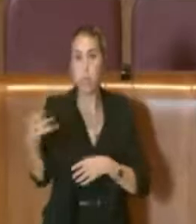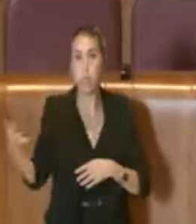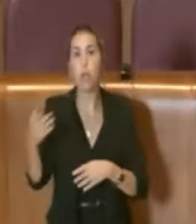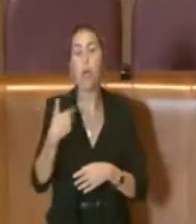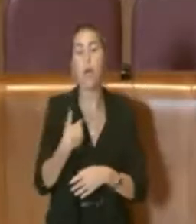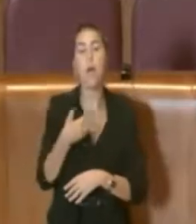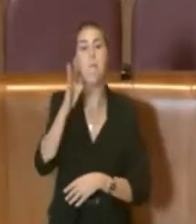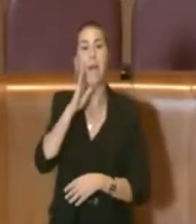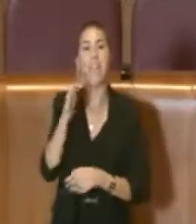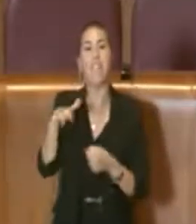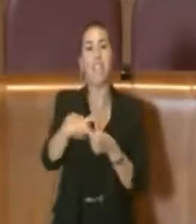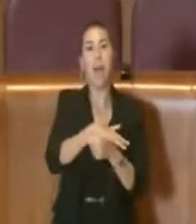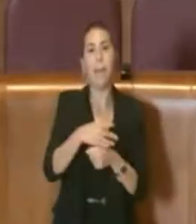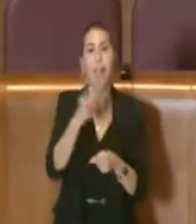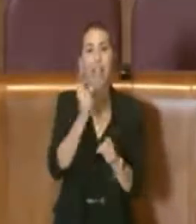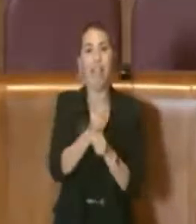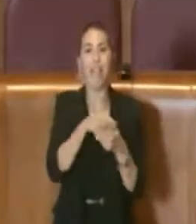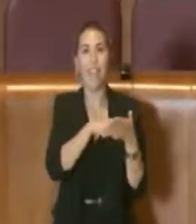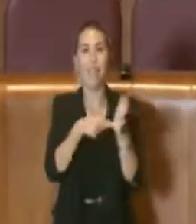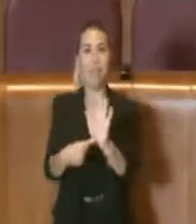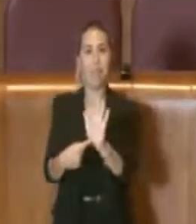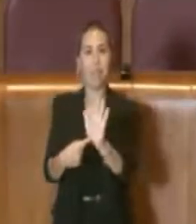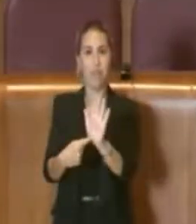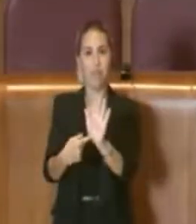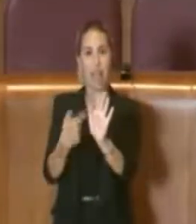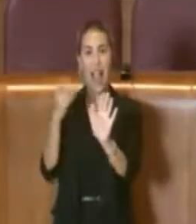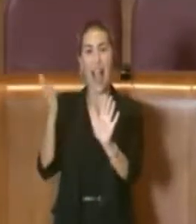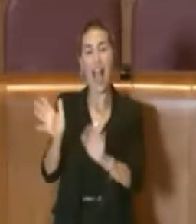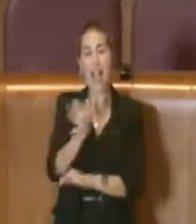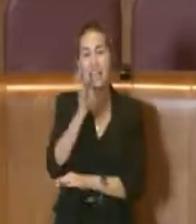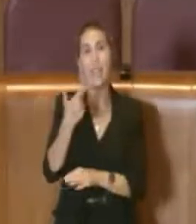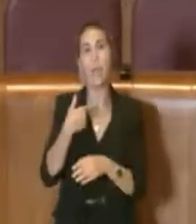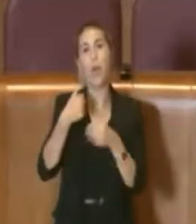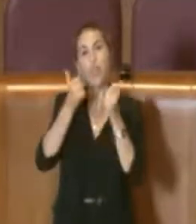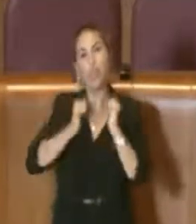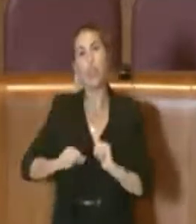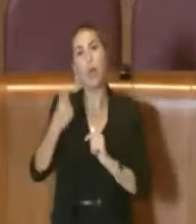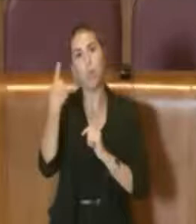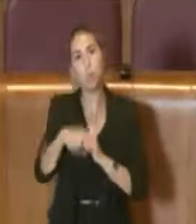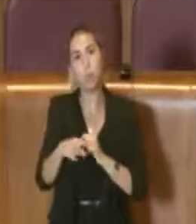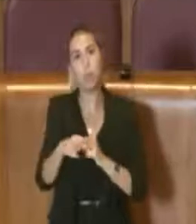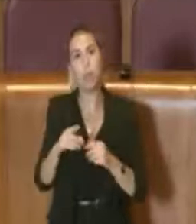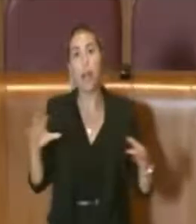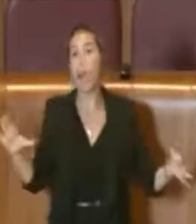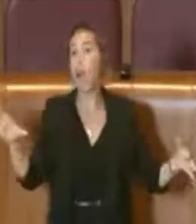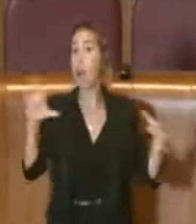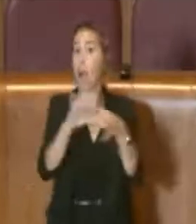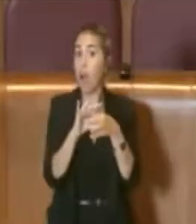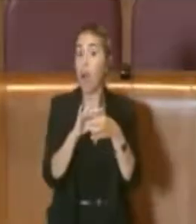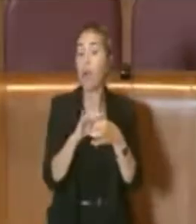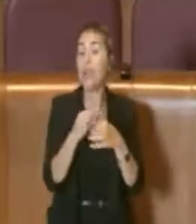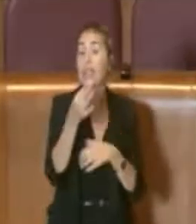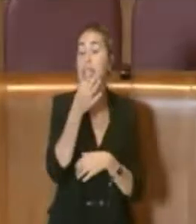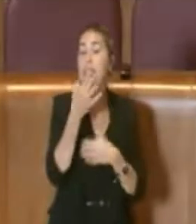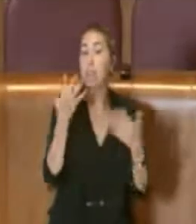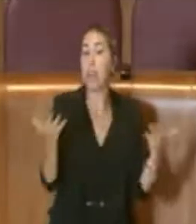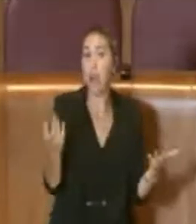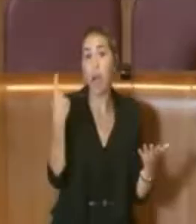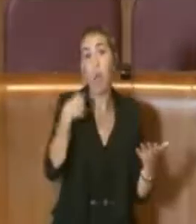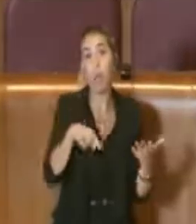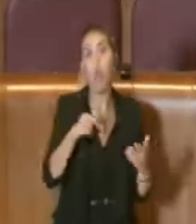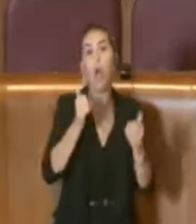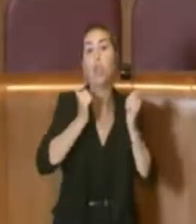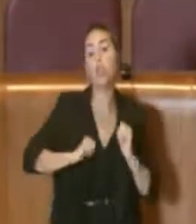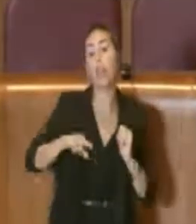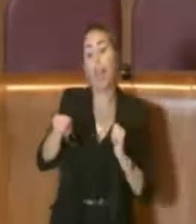padre di famiglia, che dà anche il buon esempio magari ai cittadini, è quello che corrisponde, ciò che deve corrispondere verso terzi, quindi anche nei confronti